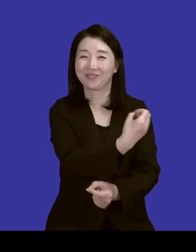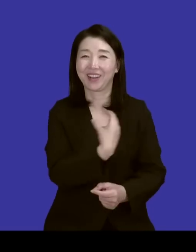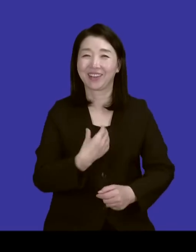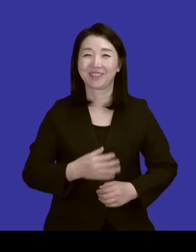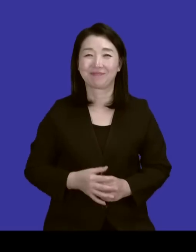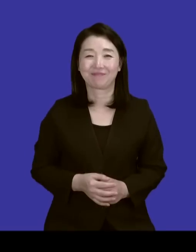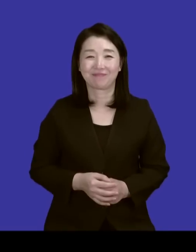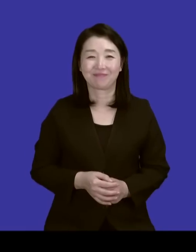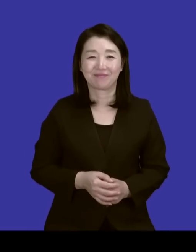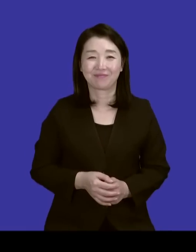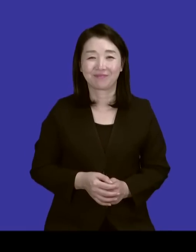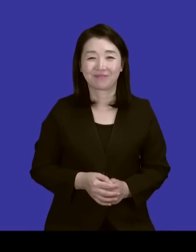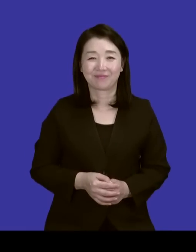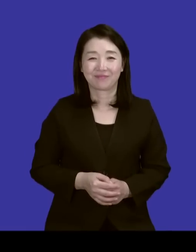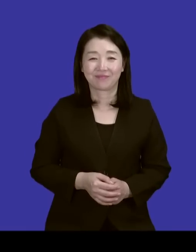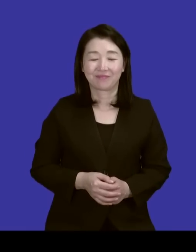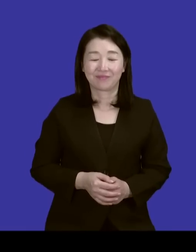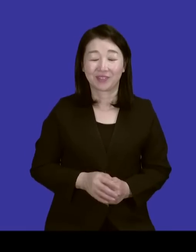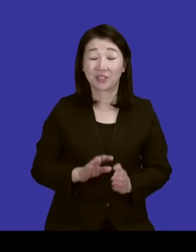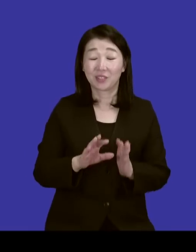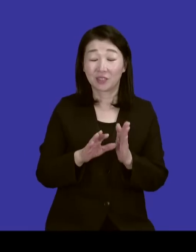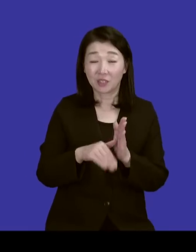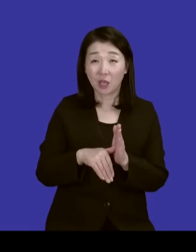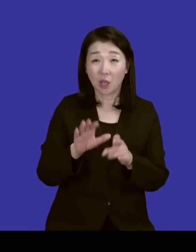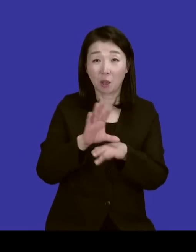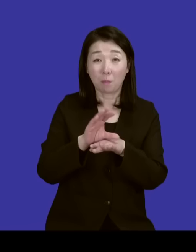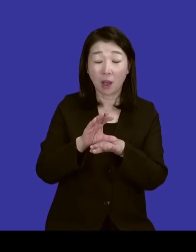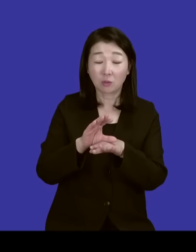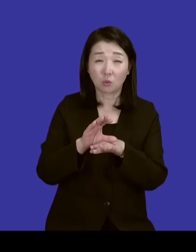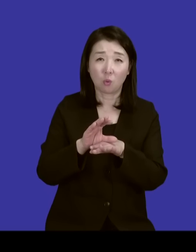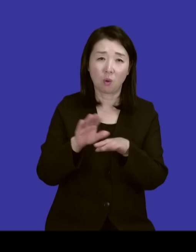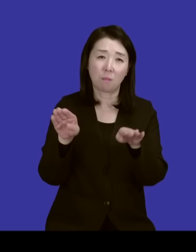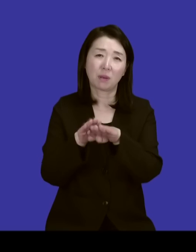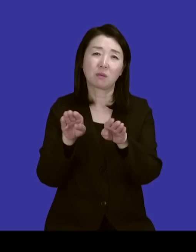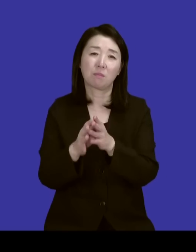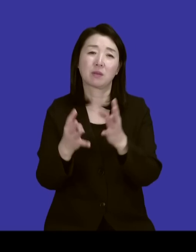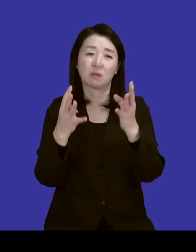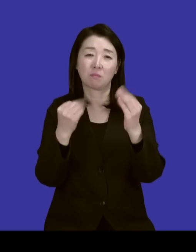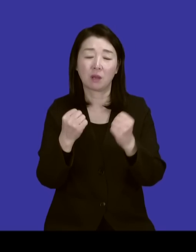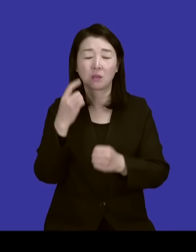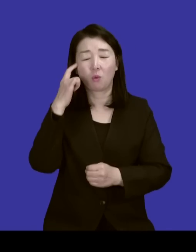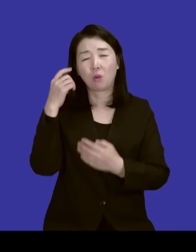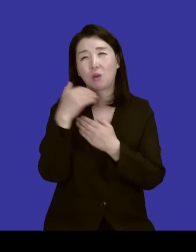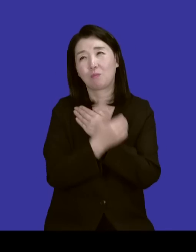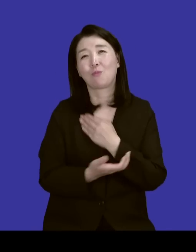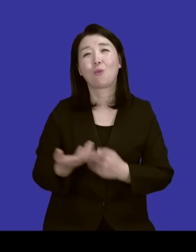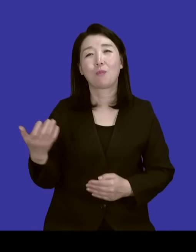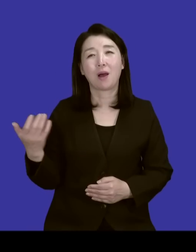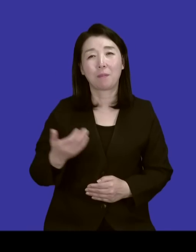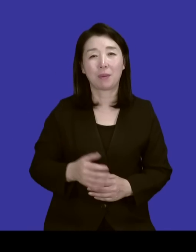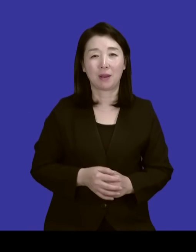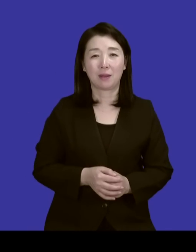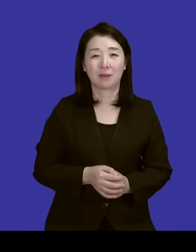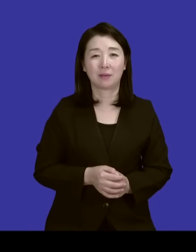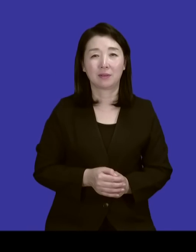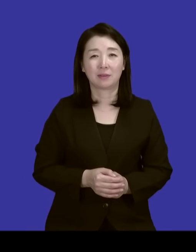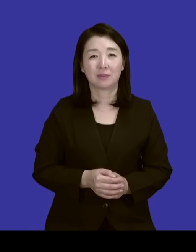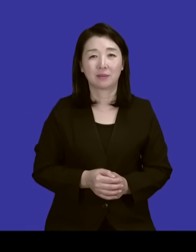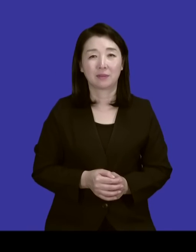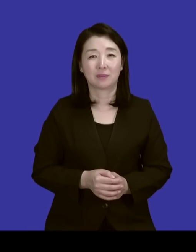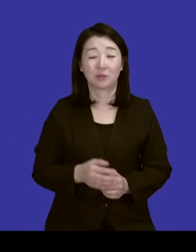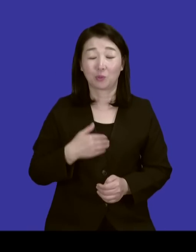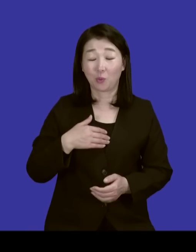근데 어떻게 그때는 방송 펑크도 좀 내고 뭐 그랬었는데 그러니까 이제 그 아파서도 펑크내고 또 성품적으로도 제가